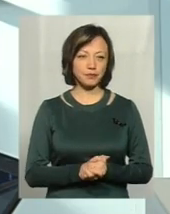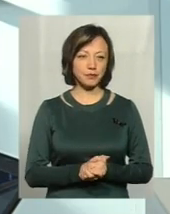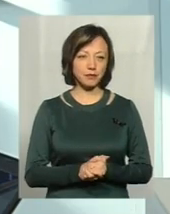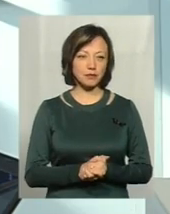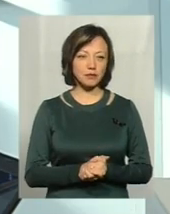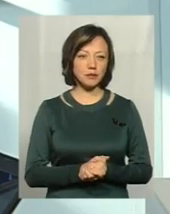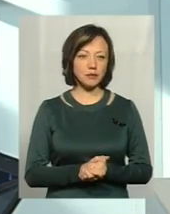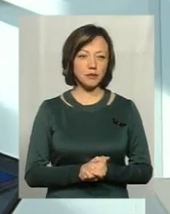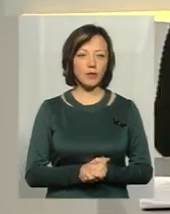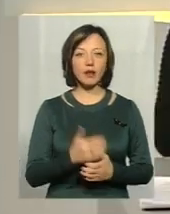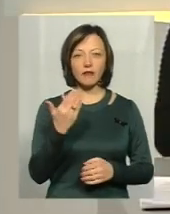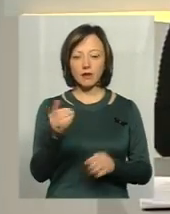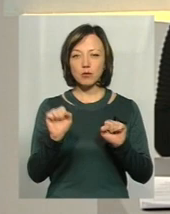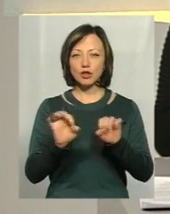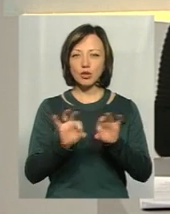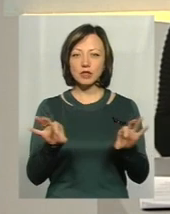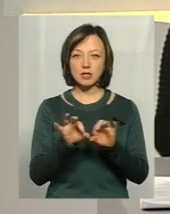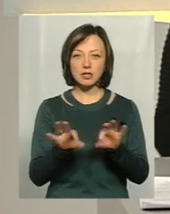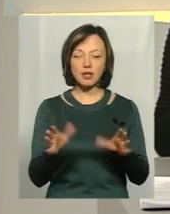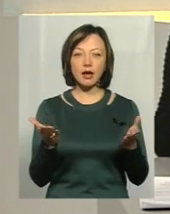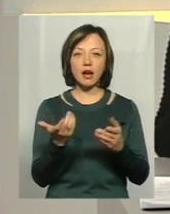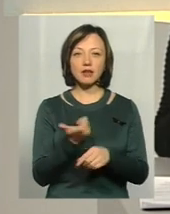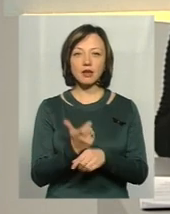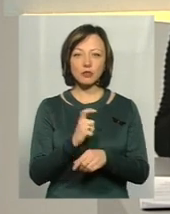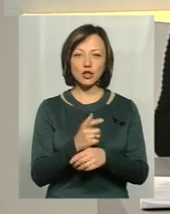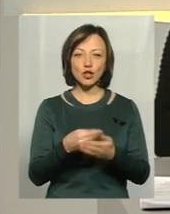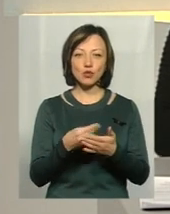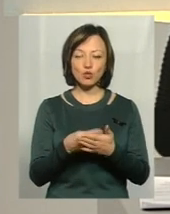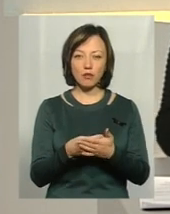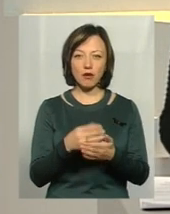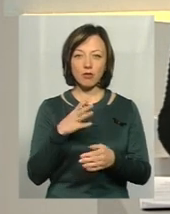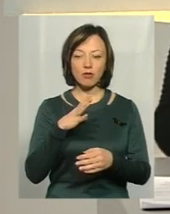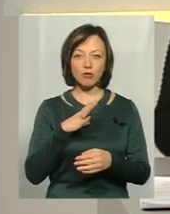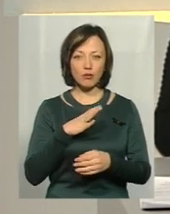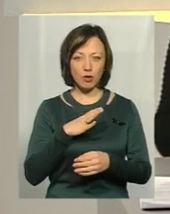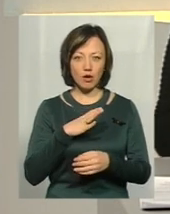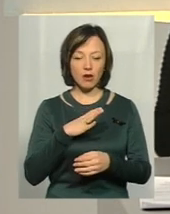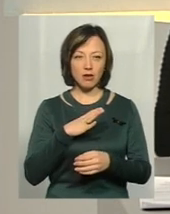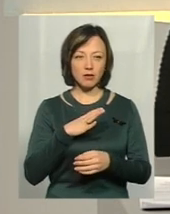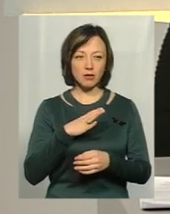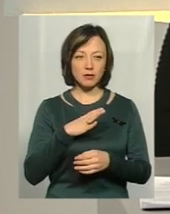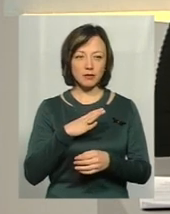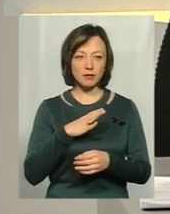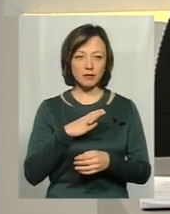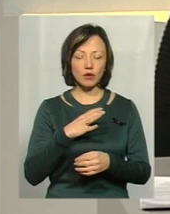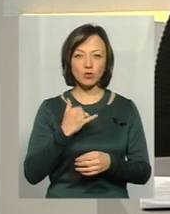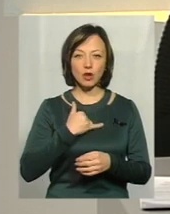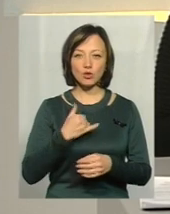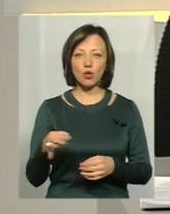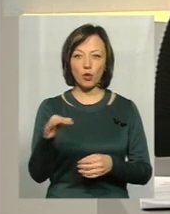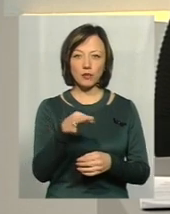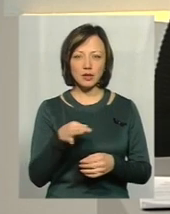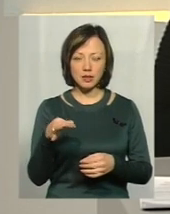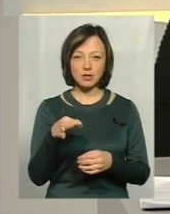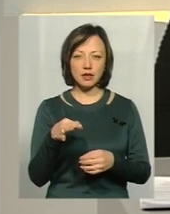чи можете ви розказати, яка найбільша сума, все ж таки, була в нашій області,